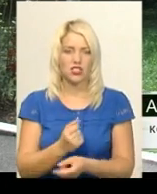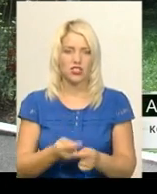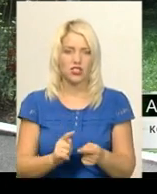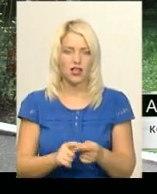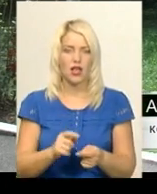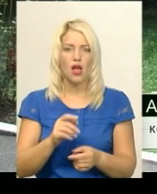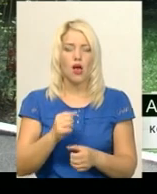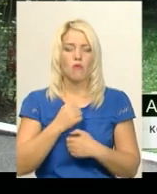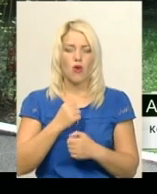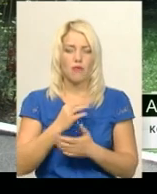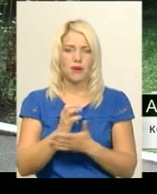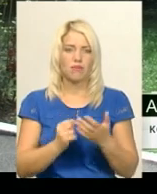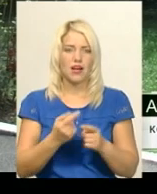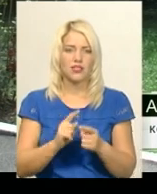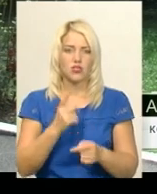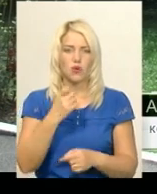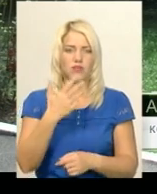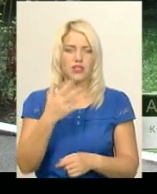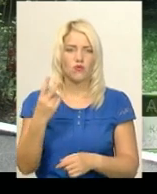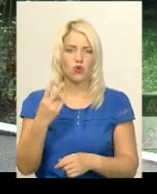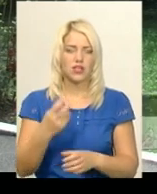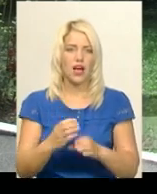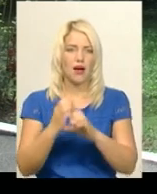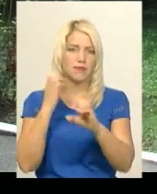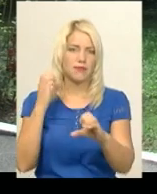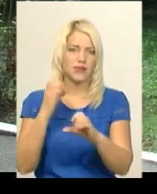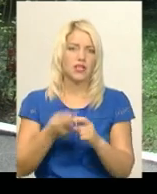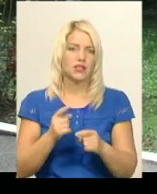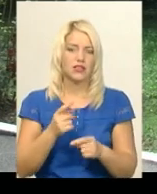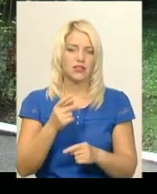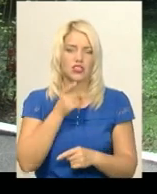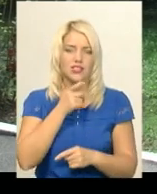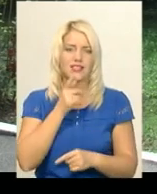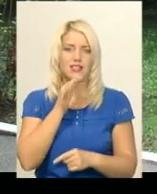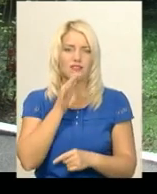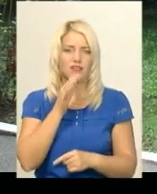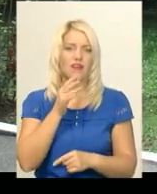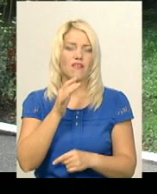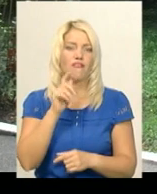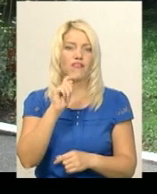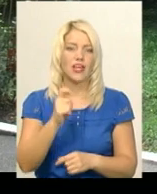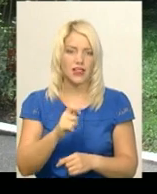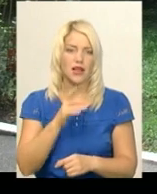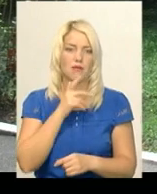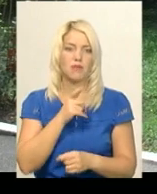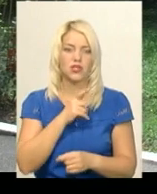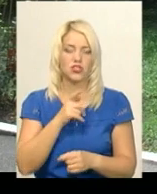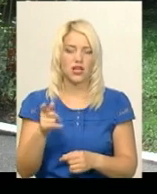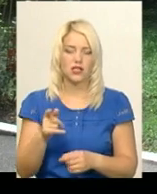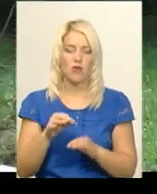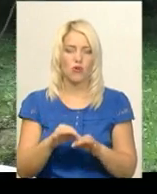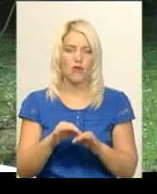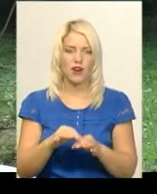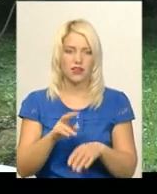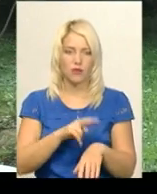боєприпас. Ним виявився 152-мм артилістський снаряд часів війни. Наступного разу під час проведення рейду